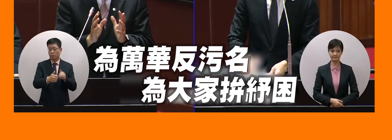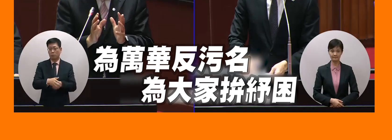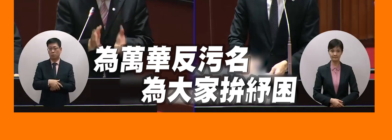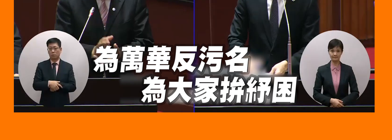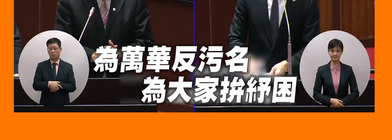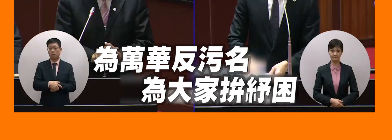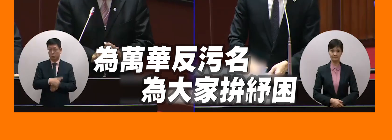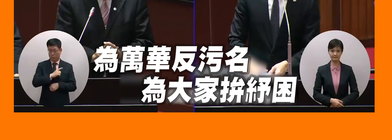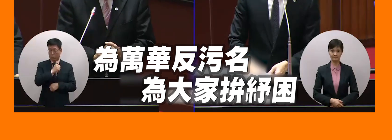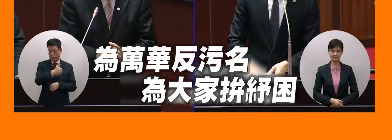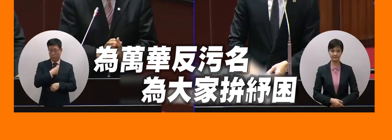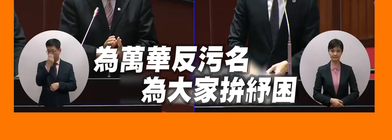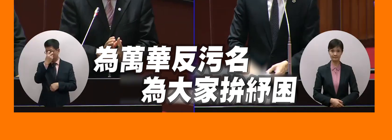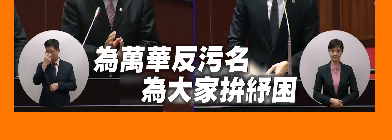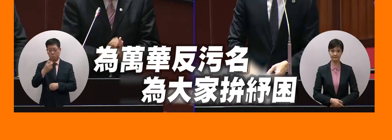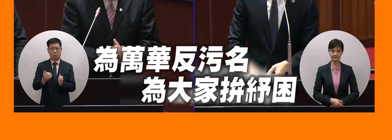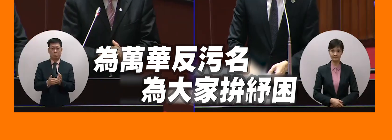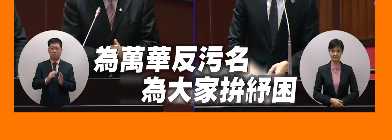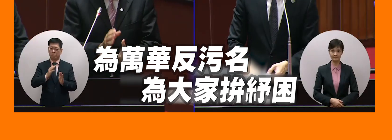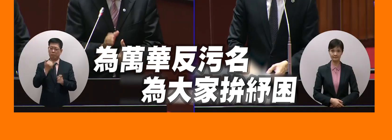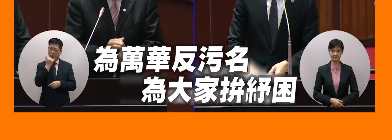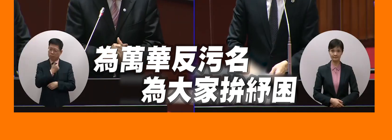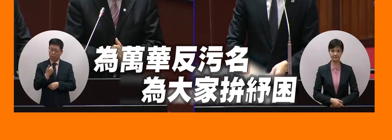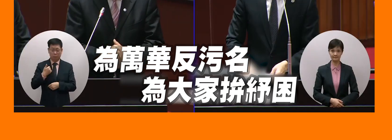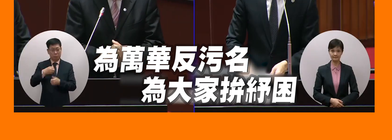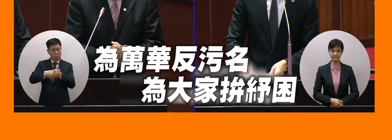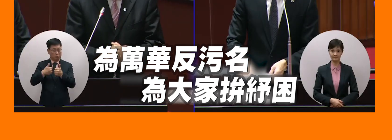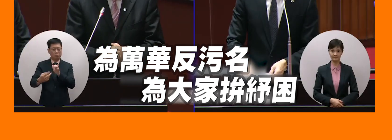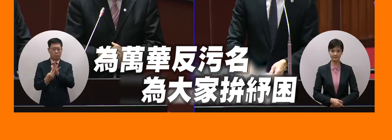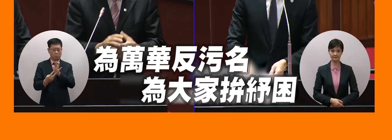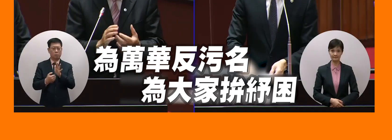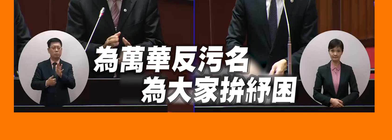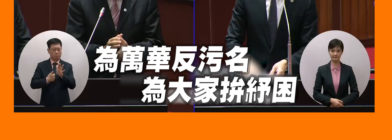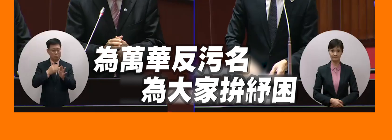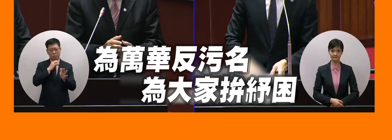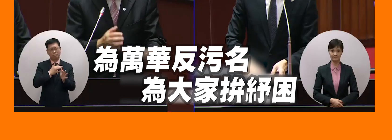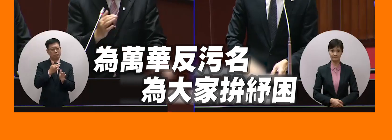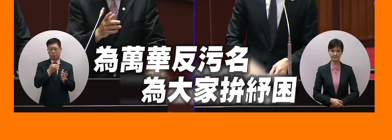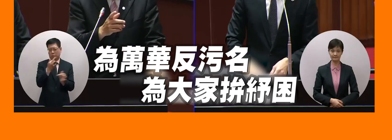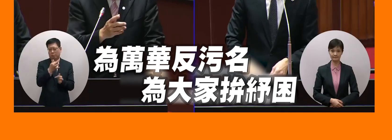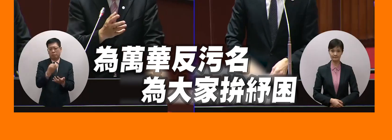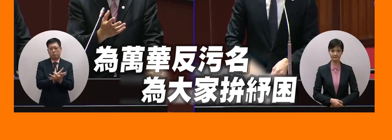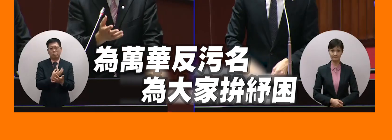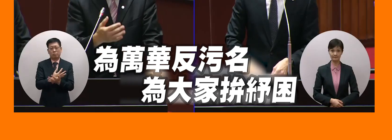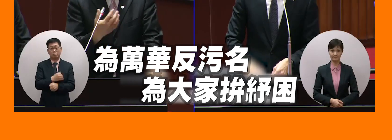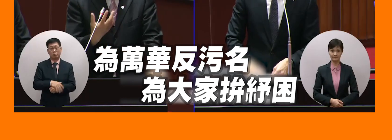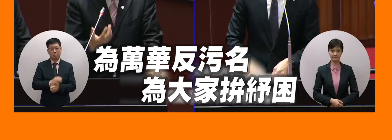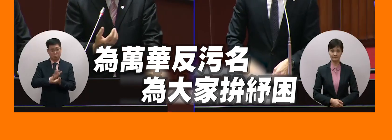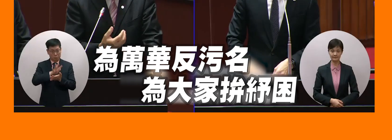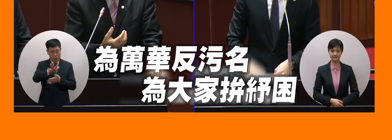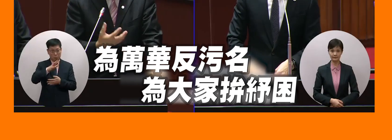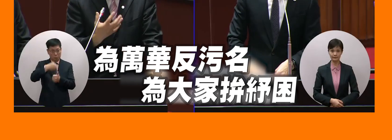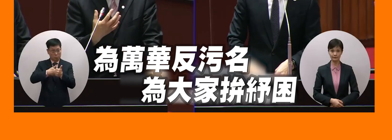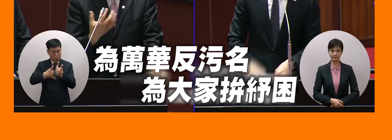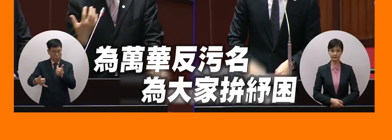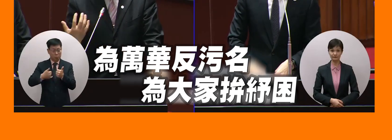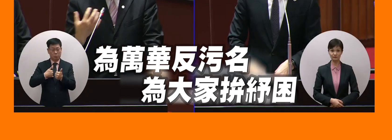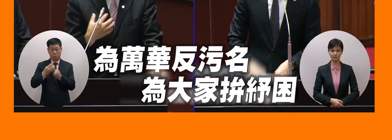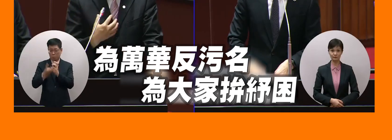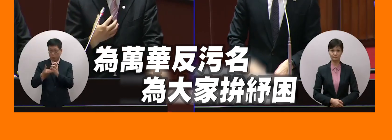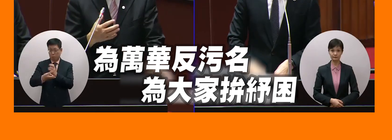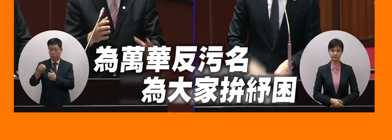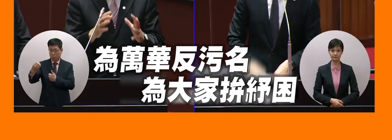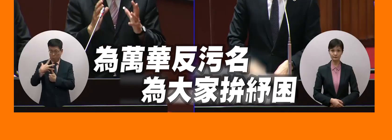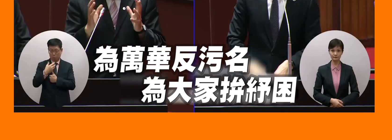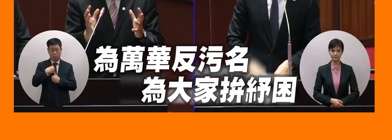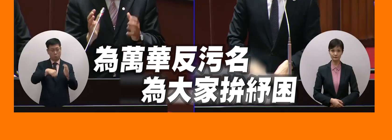去做一個處理但是可能就是委員說的沒有很確定不然委員把這個訊息後院